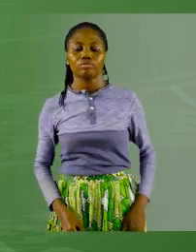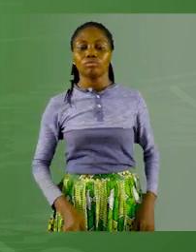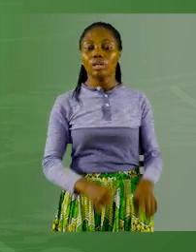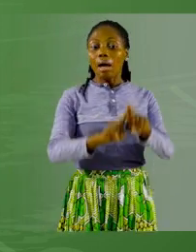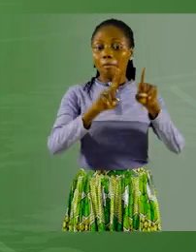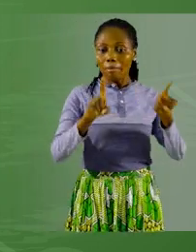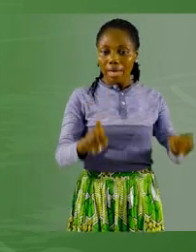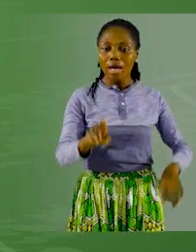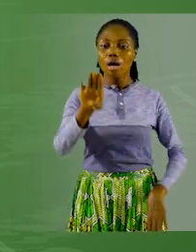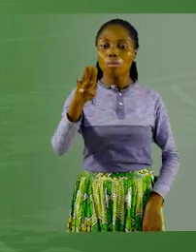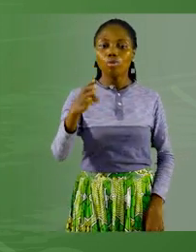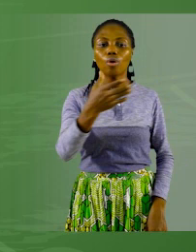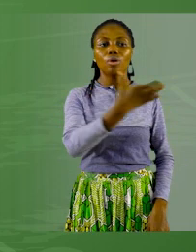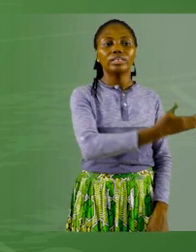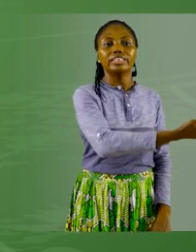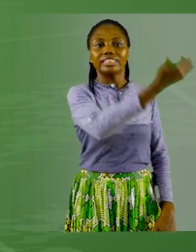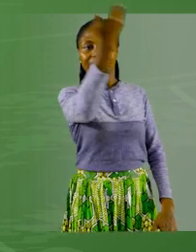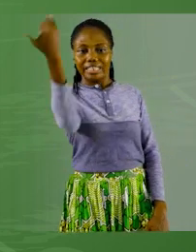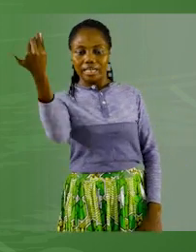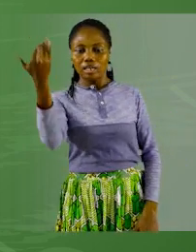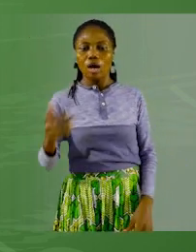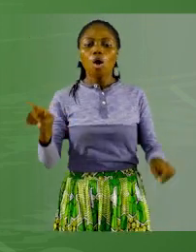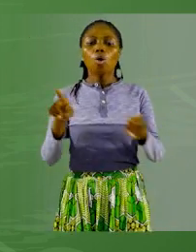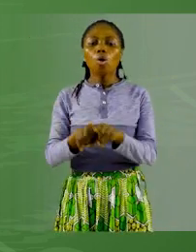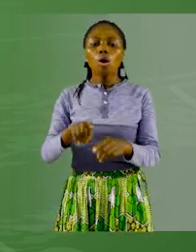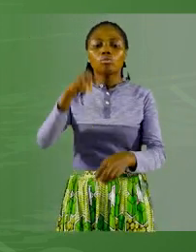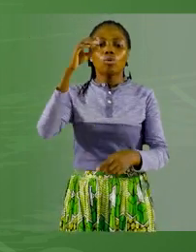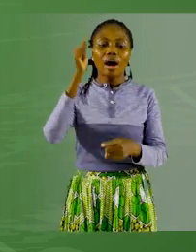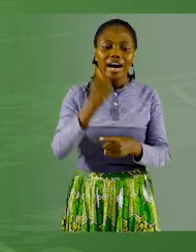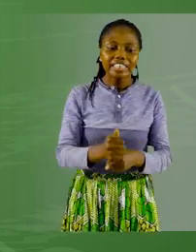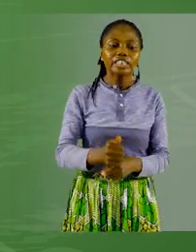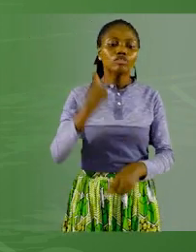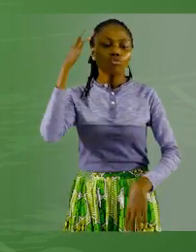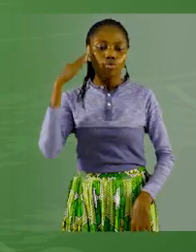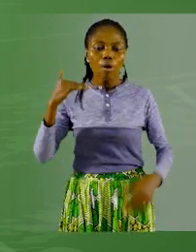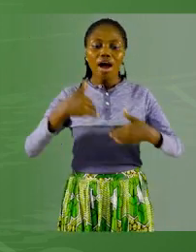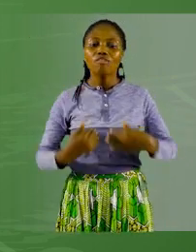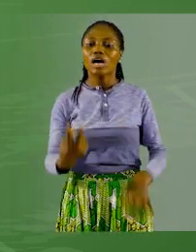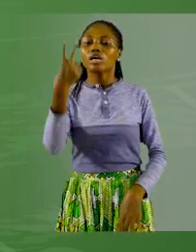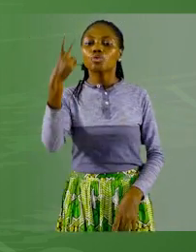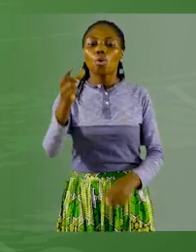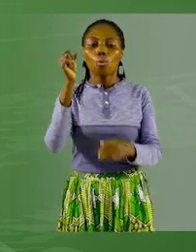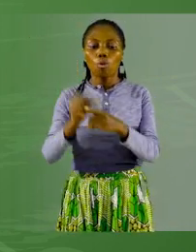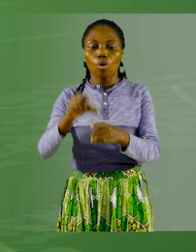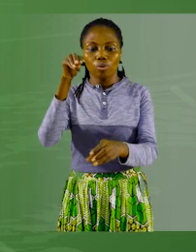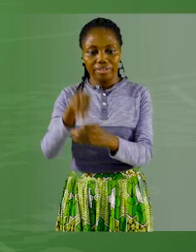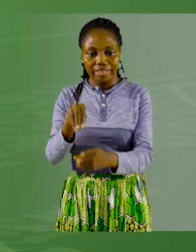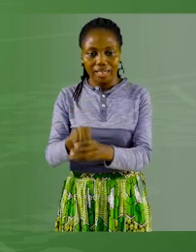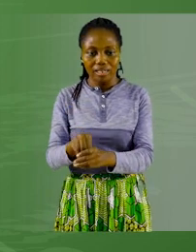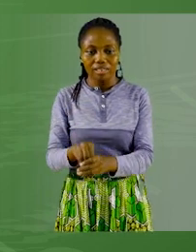des robes bleu ciel, l'adjectif de couleur est formé de deux mots. De bleu